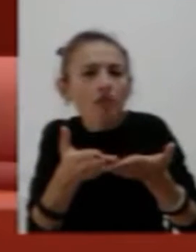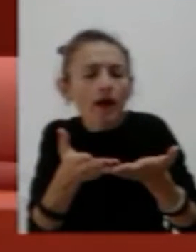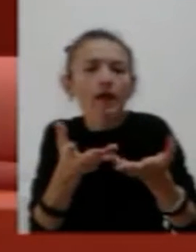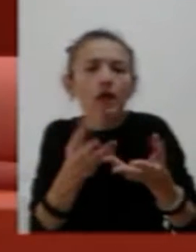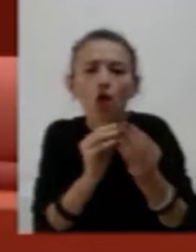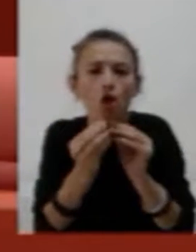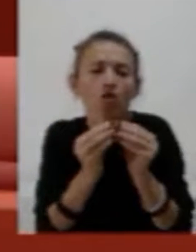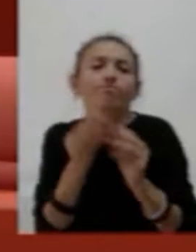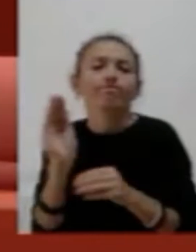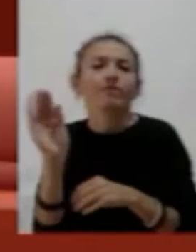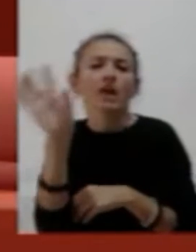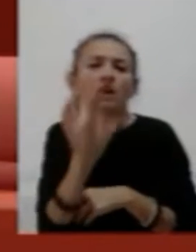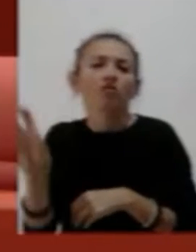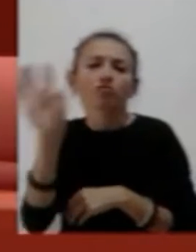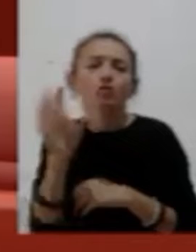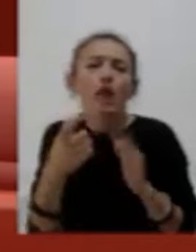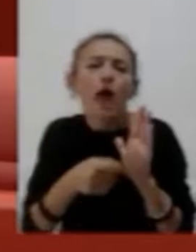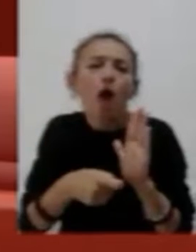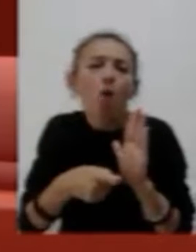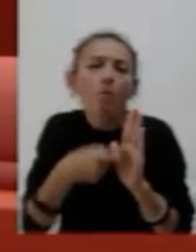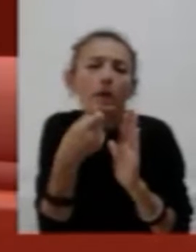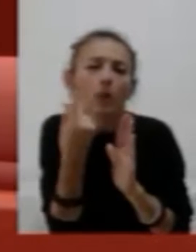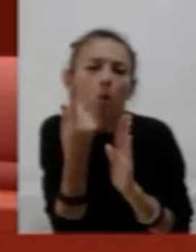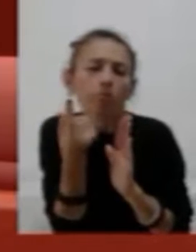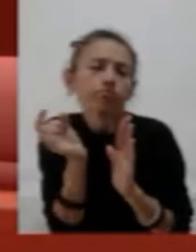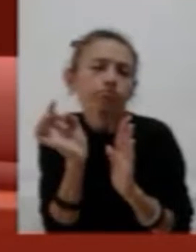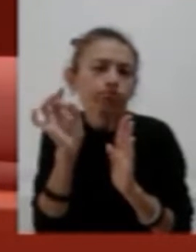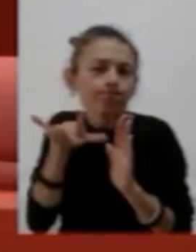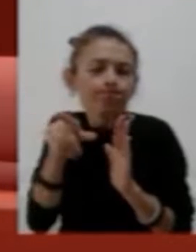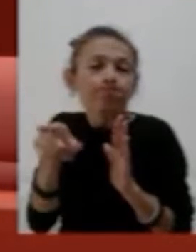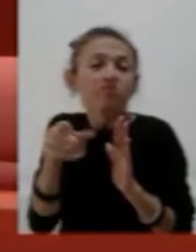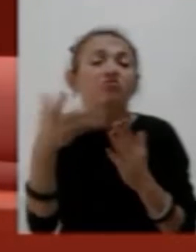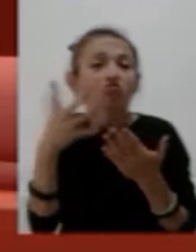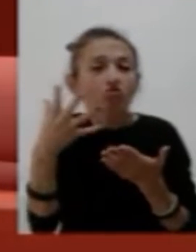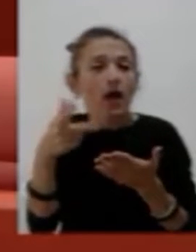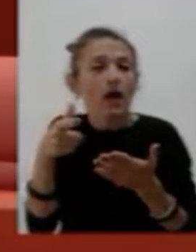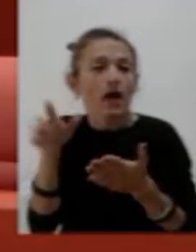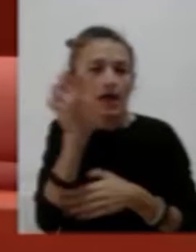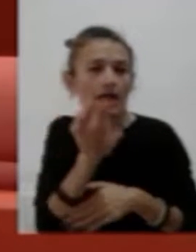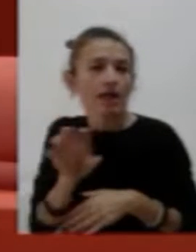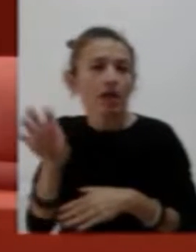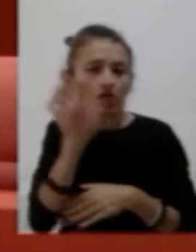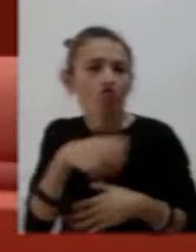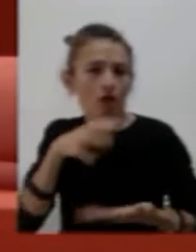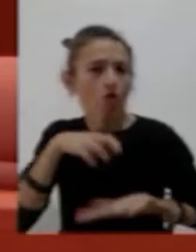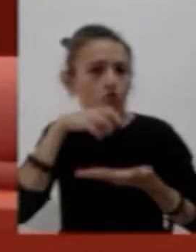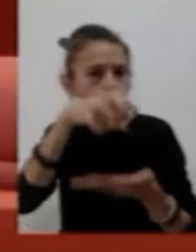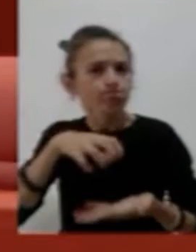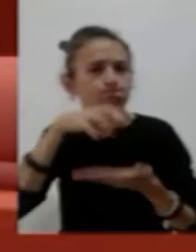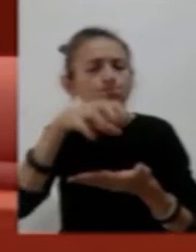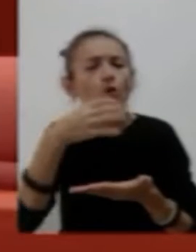contributo che la regione già adesso eroga a loro favore. Ricordo che queste associazioni